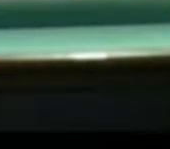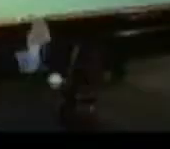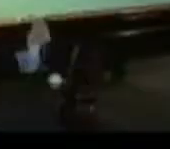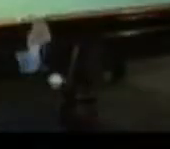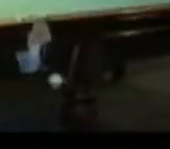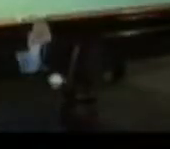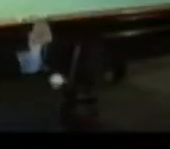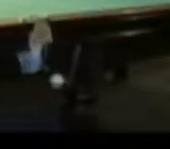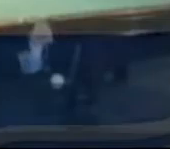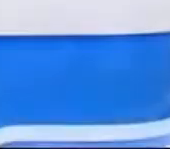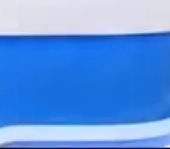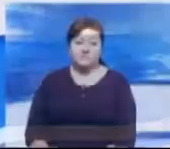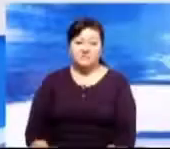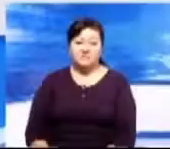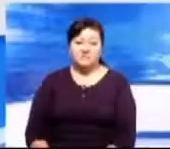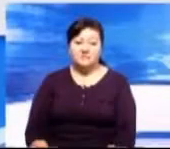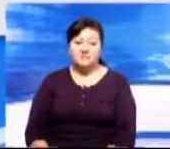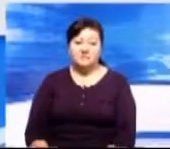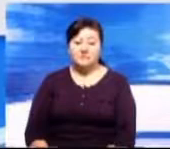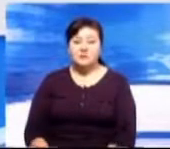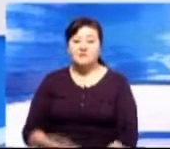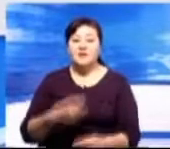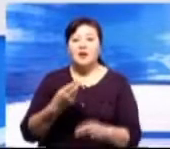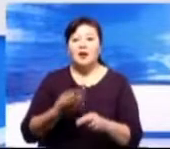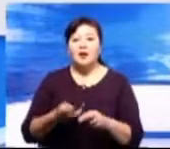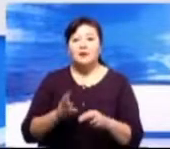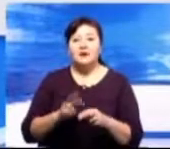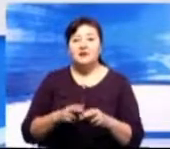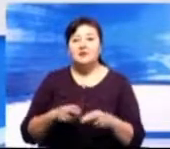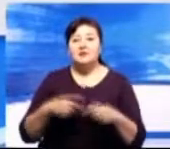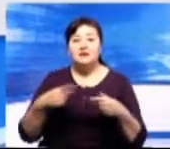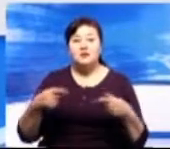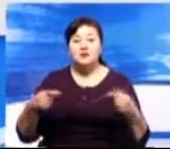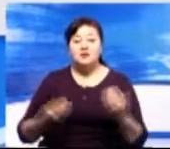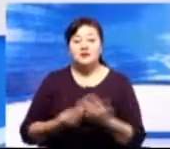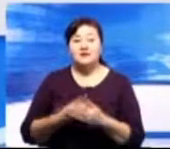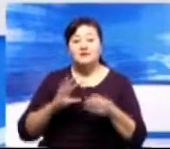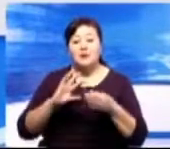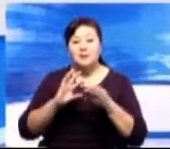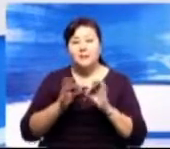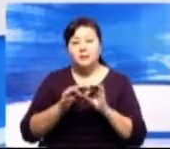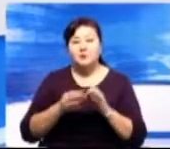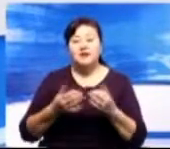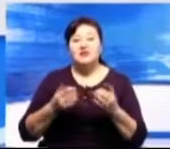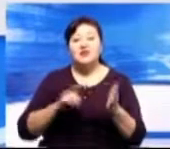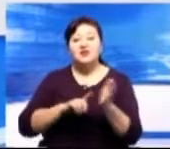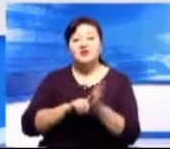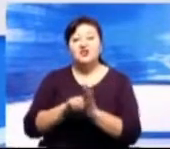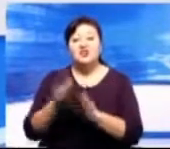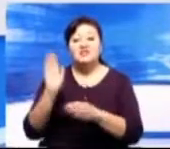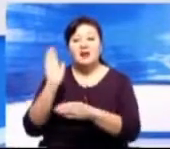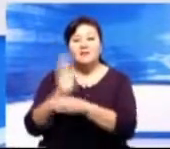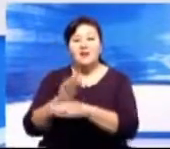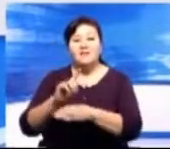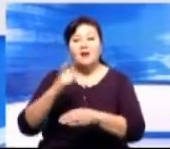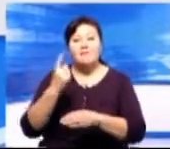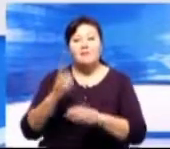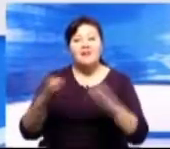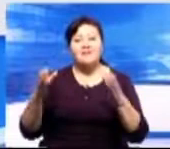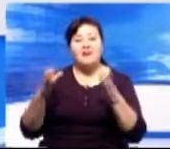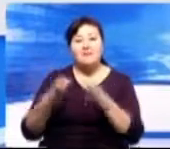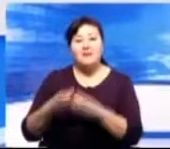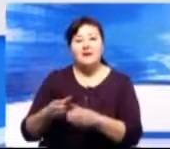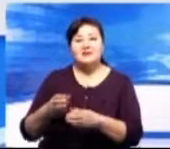участие 10 команд. Об этих и других событиях более подробно. Началась отправка в регионы первых партий бензина,